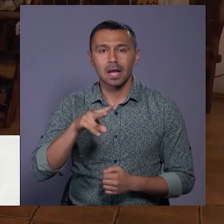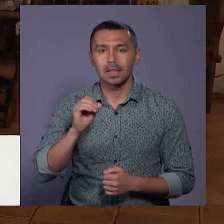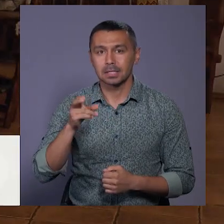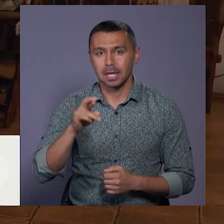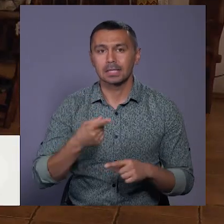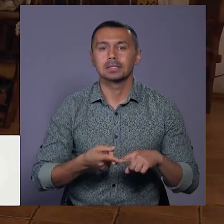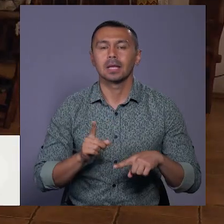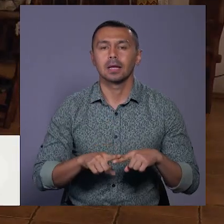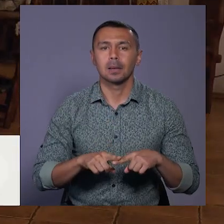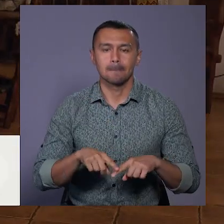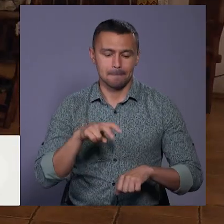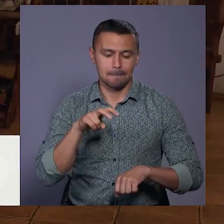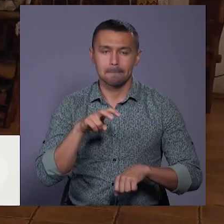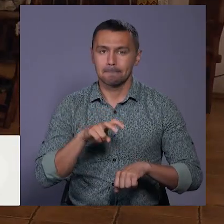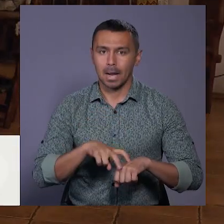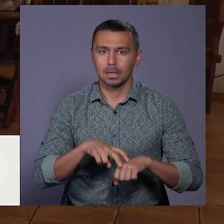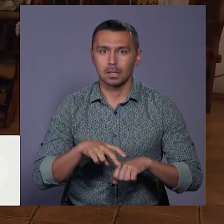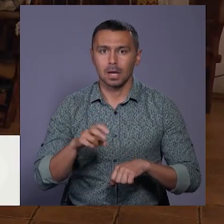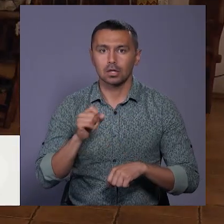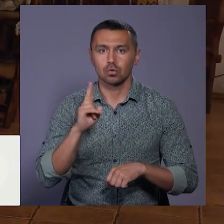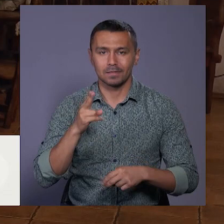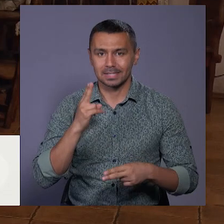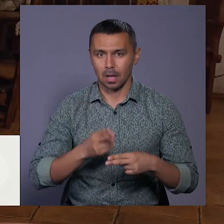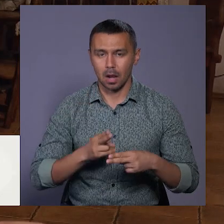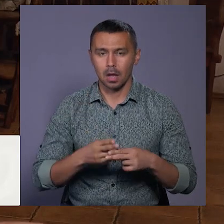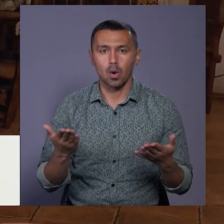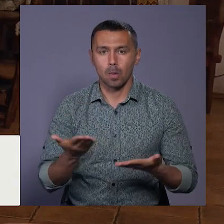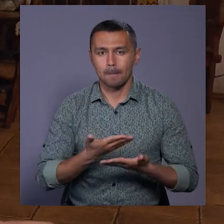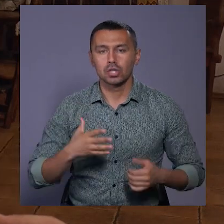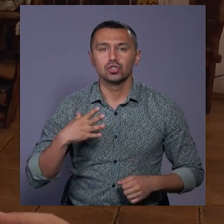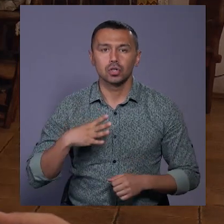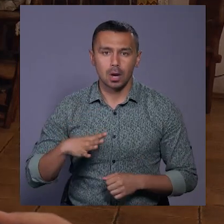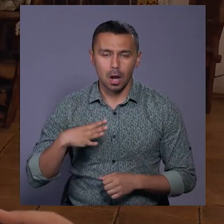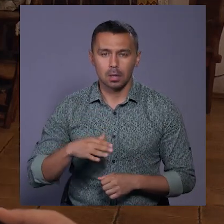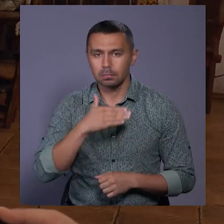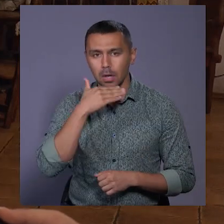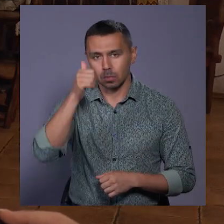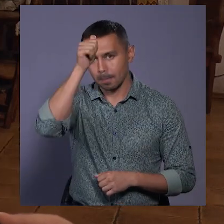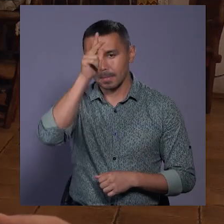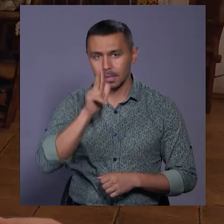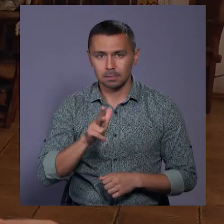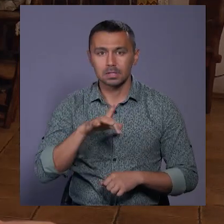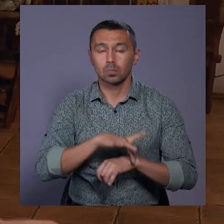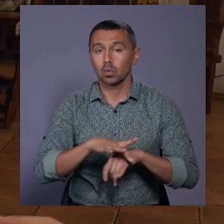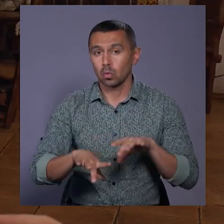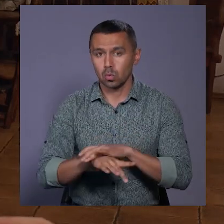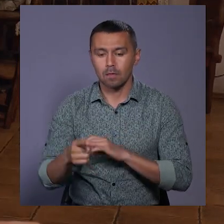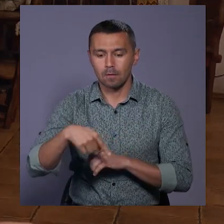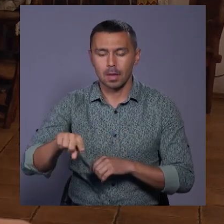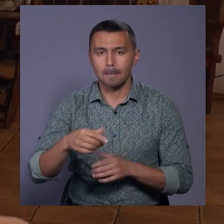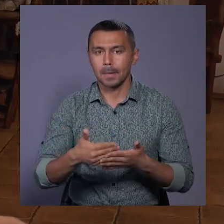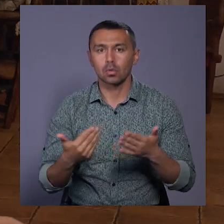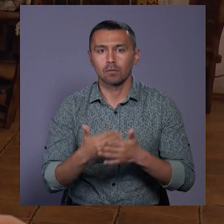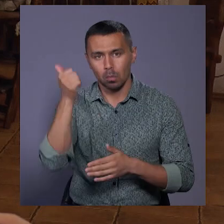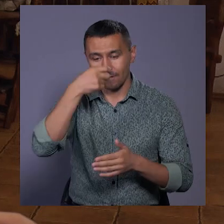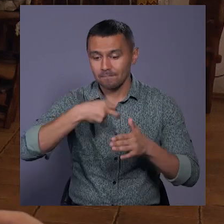– це медик з Азова, з Азовсталі, яку ми чекали багато місяців з полону. Вона перед Новим